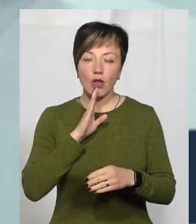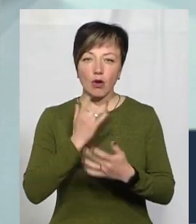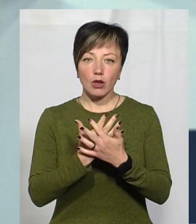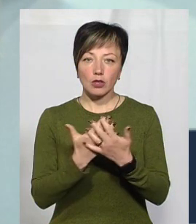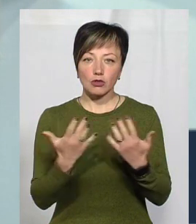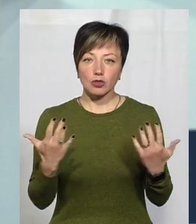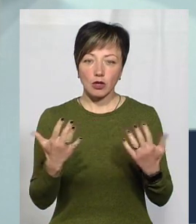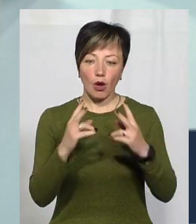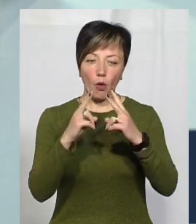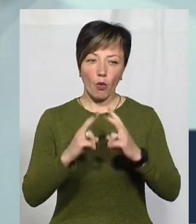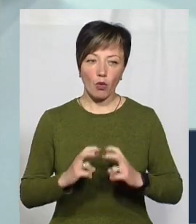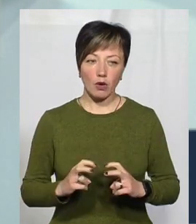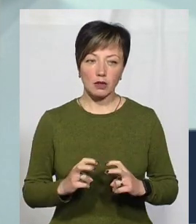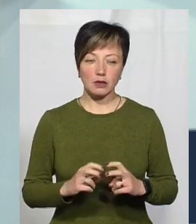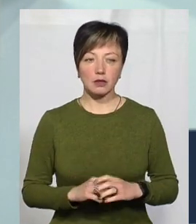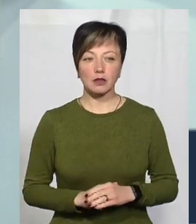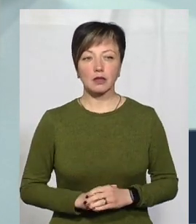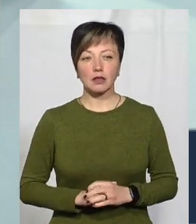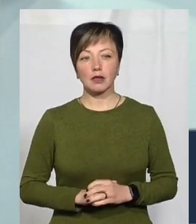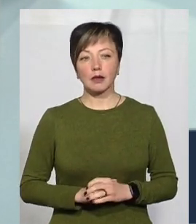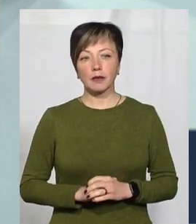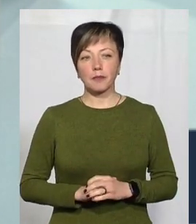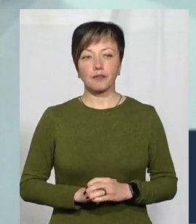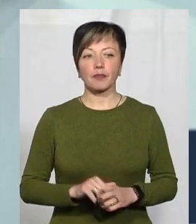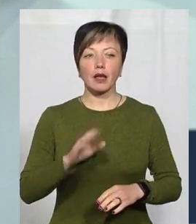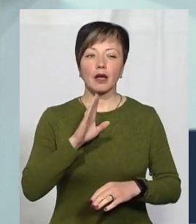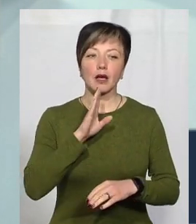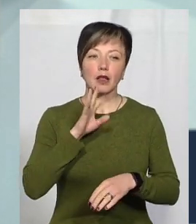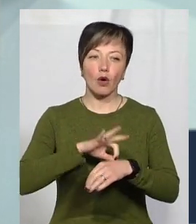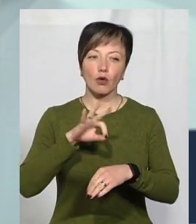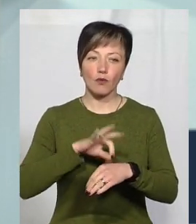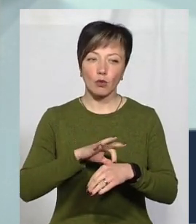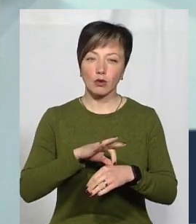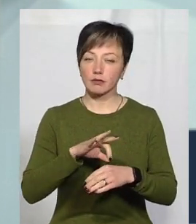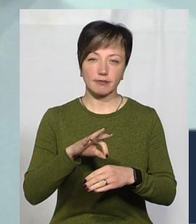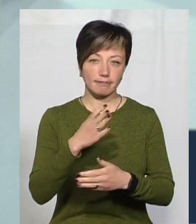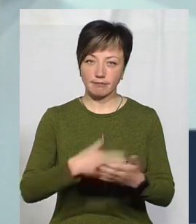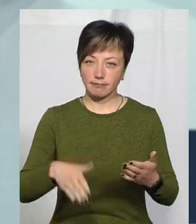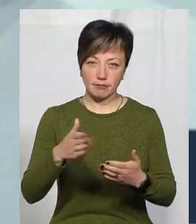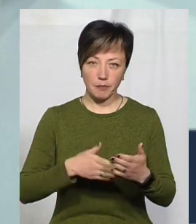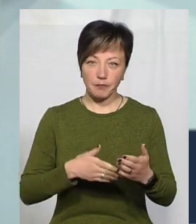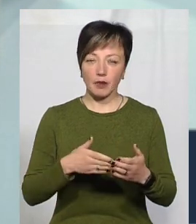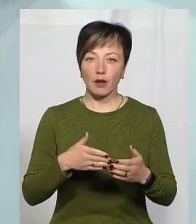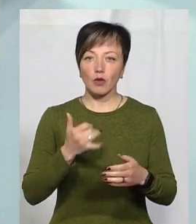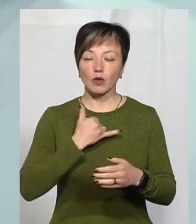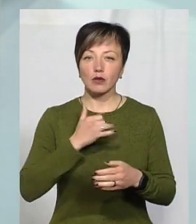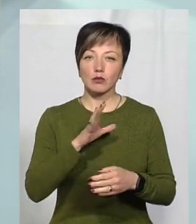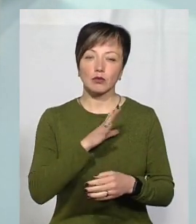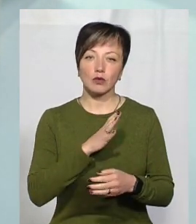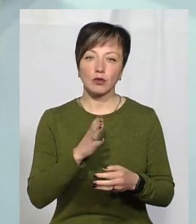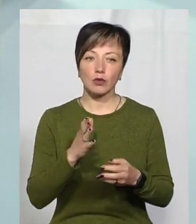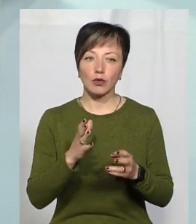огляд гинекологічних хворих. Ми оперували декілька операцій, у нас було